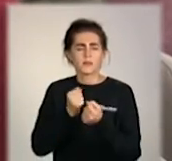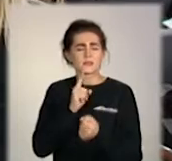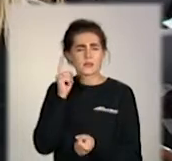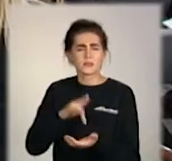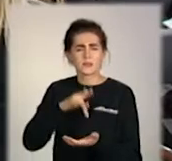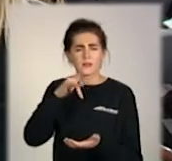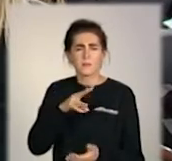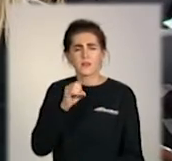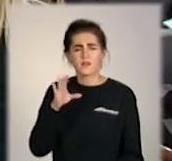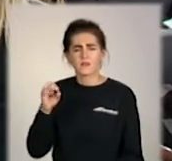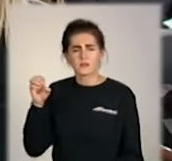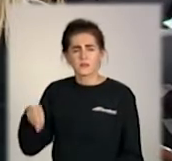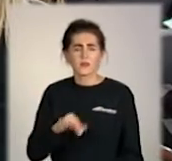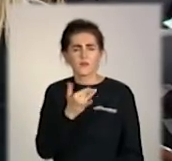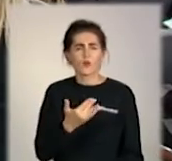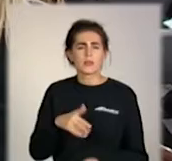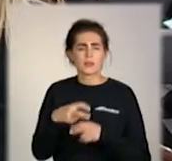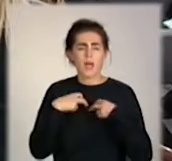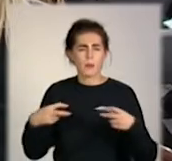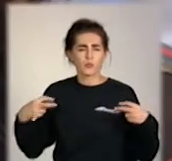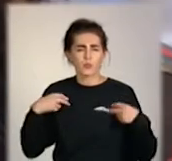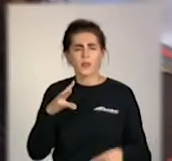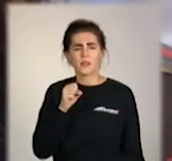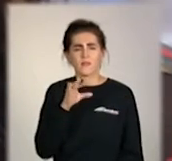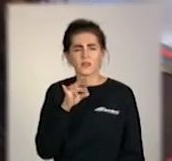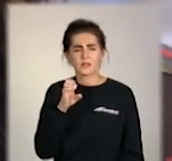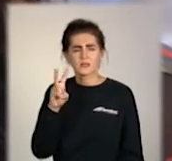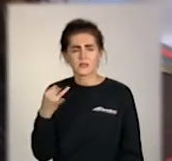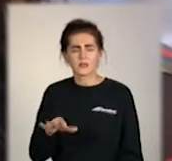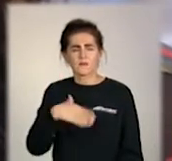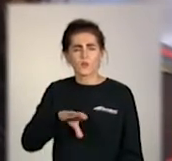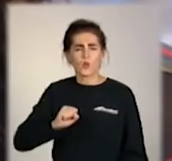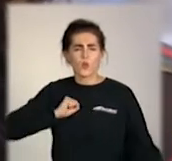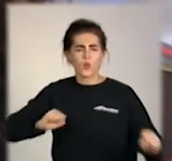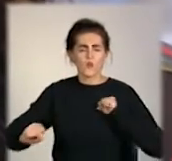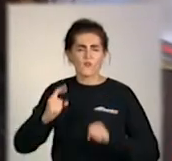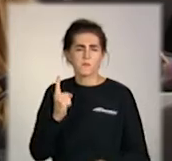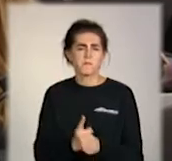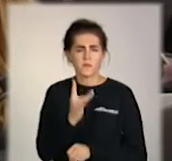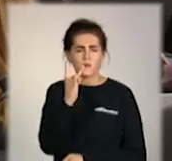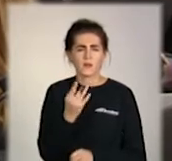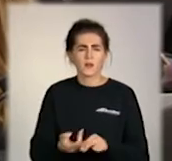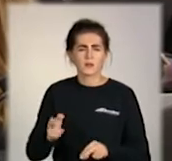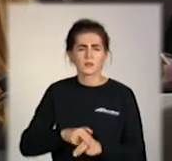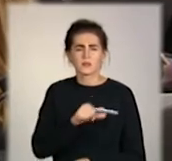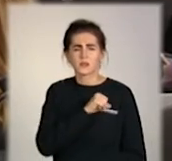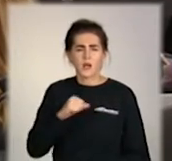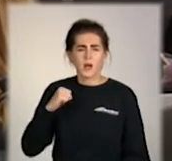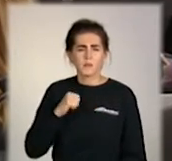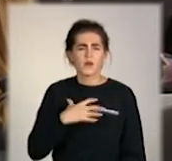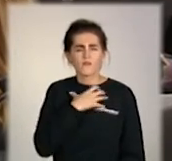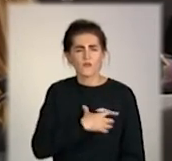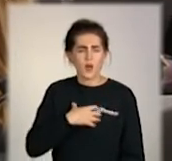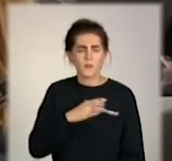та народного депутата України Вадима Новинського. Та таку зустріч організували вперше. Вирішили, це вкрай важливо, бо